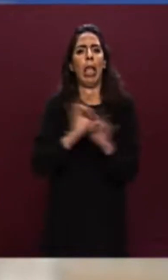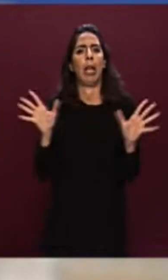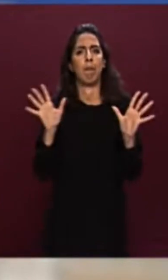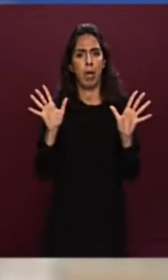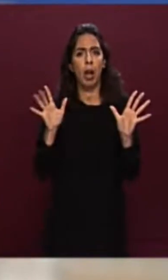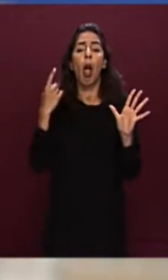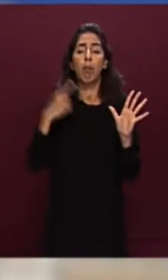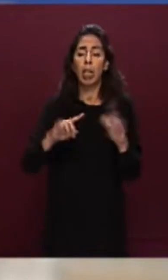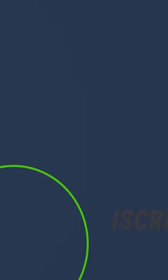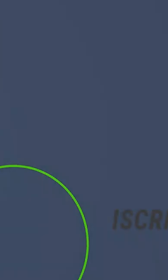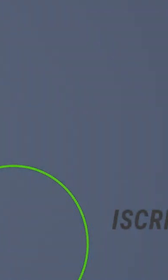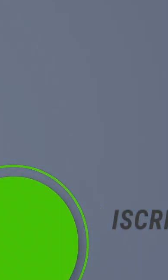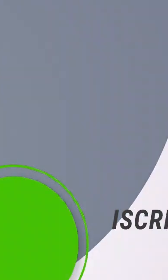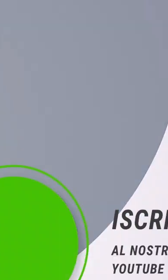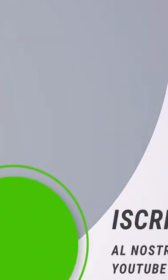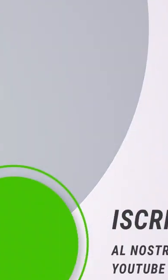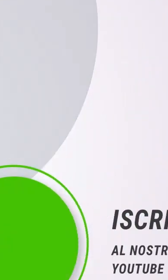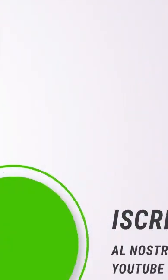proponete voi grazie